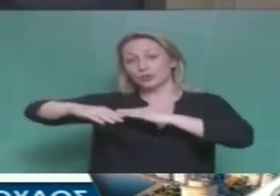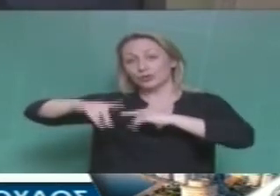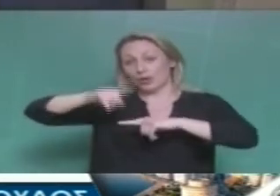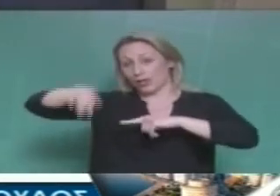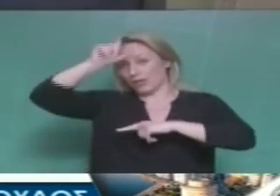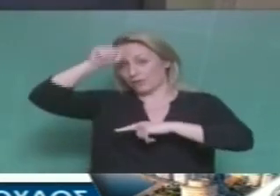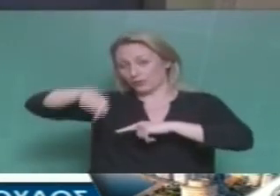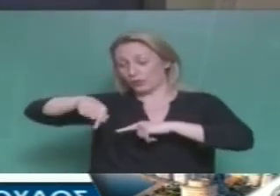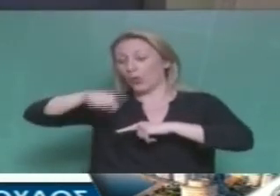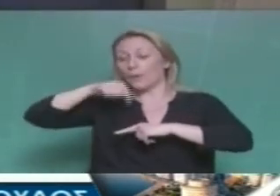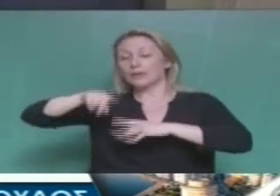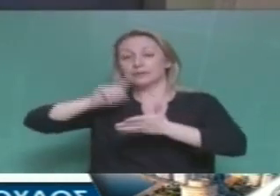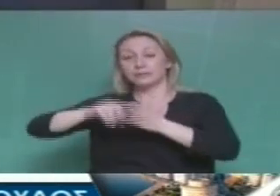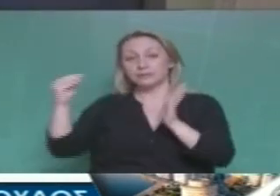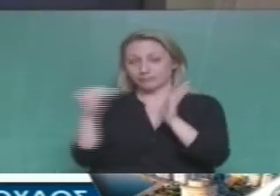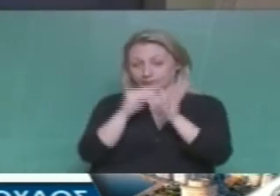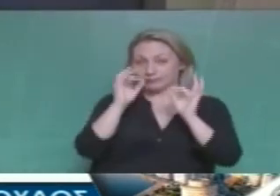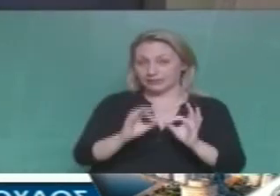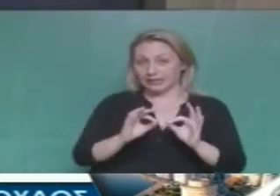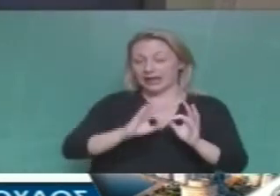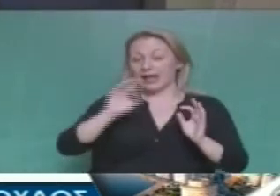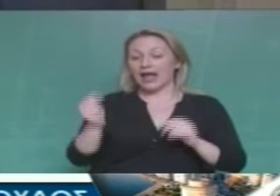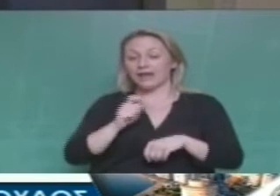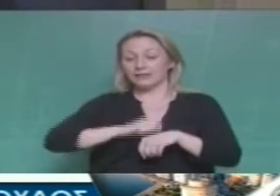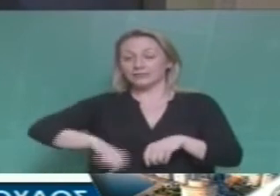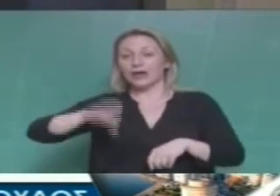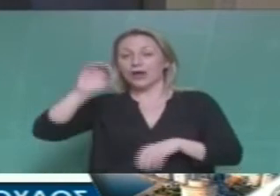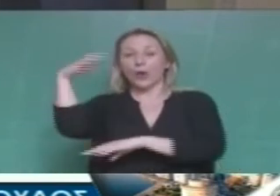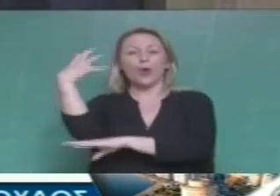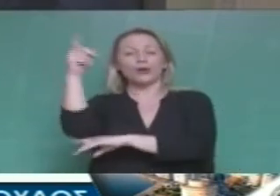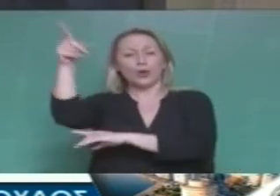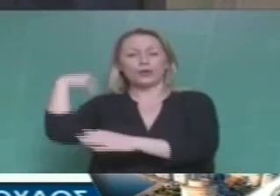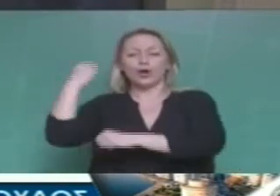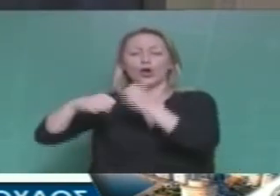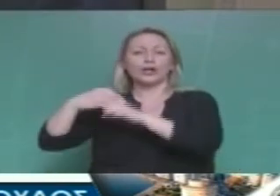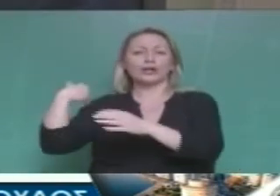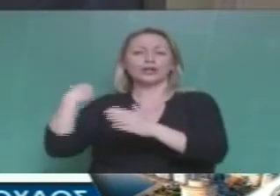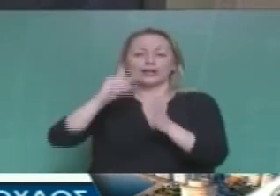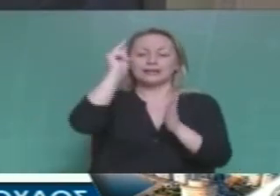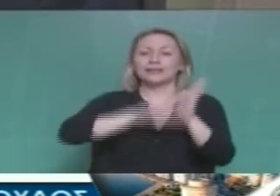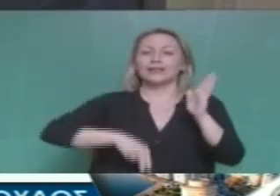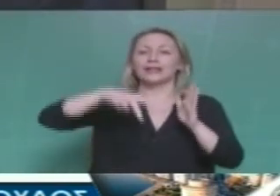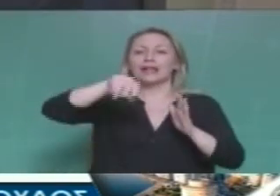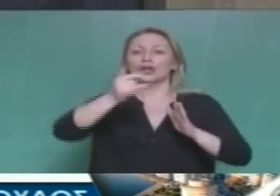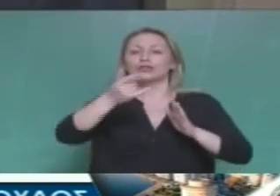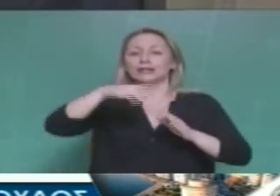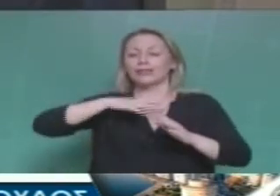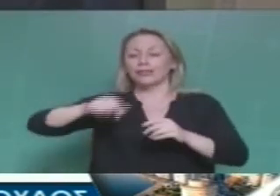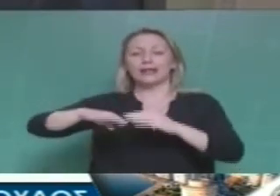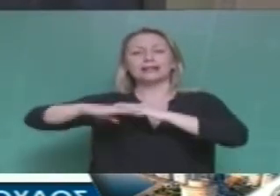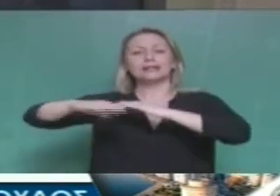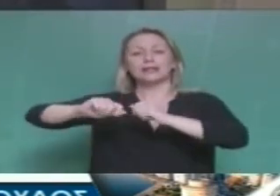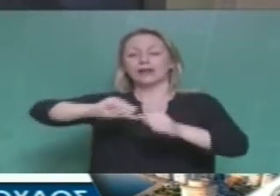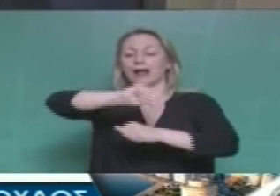σύνορα αυτό δηλαδή το οποίο ζητάει ο Ωρντογκάν εδώ και χρόνια την αλλαγή των συνόρων στην περιοχή μας